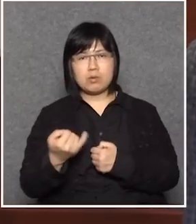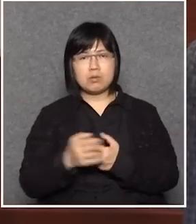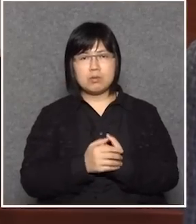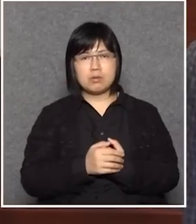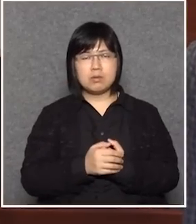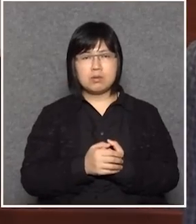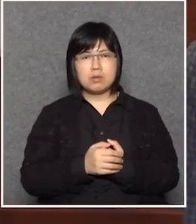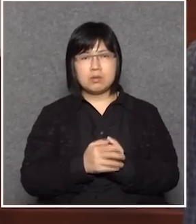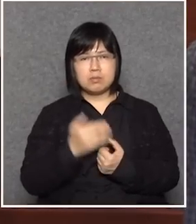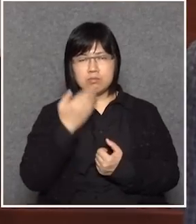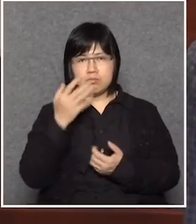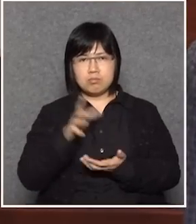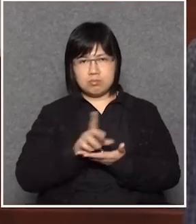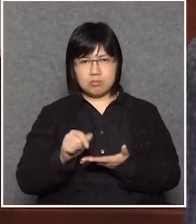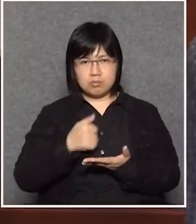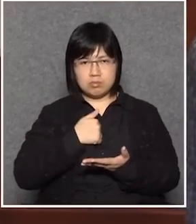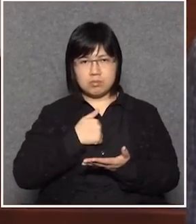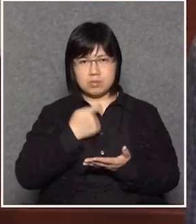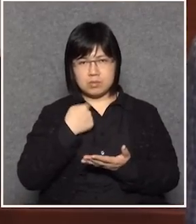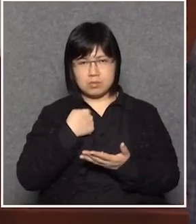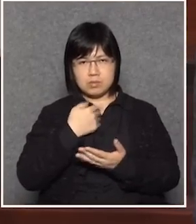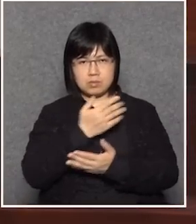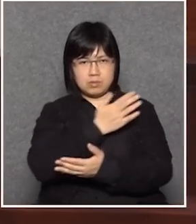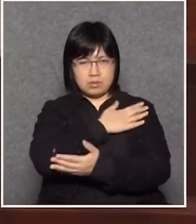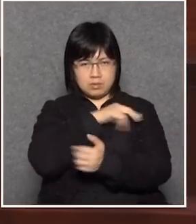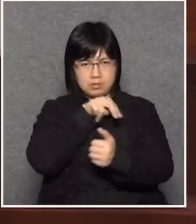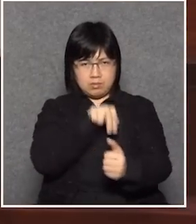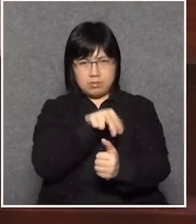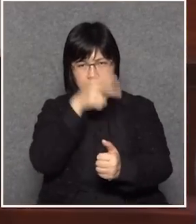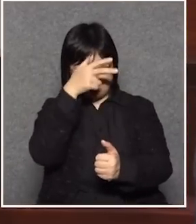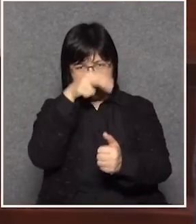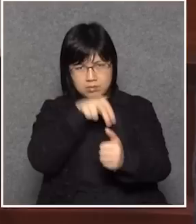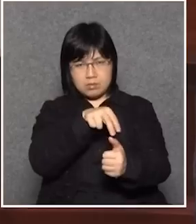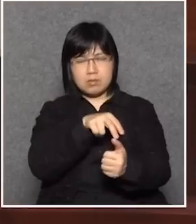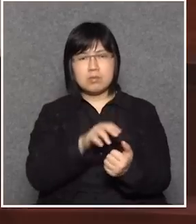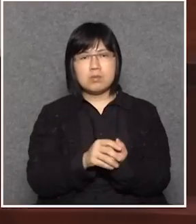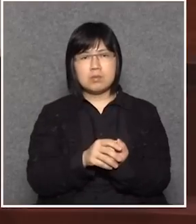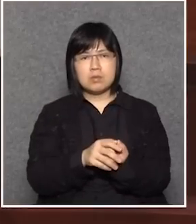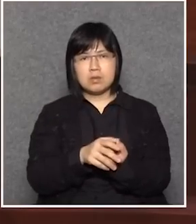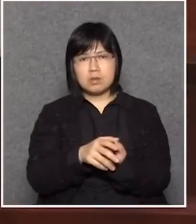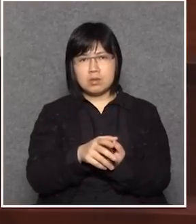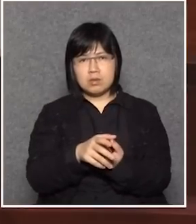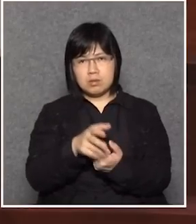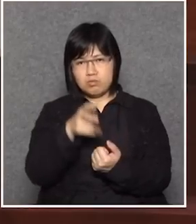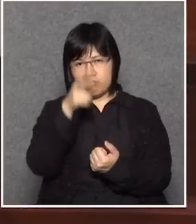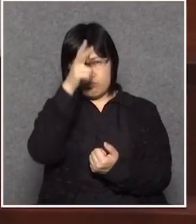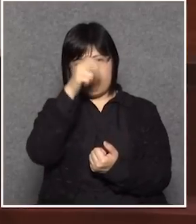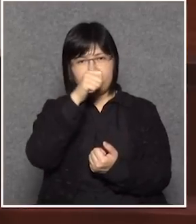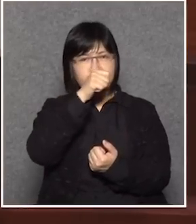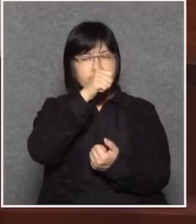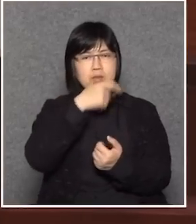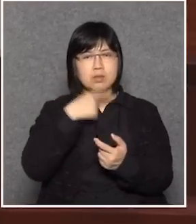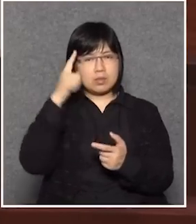申訴專員他應該當一種監察政府的角色官僚雜性不可以影響